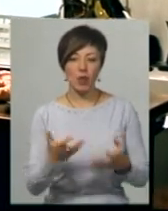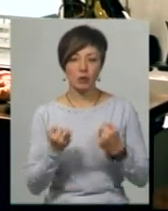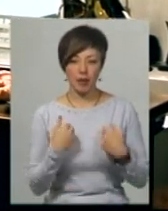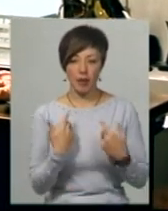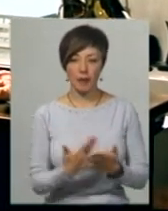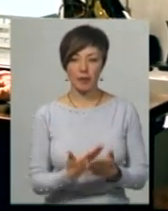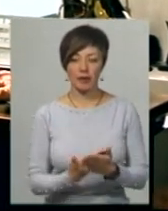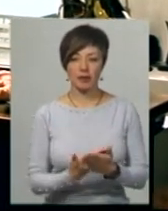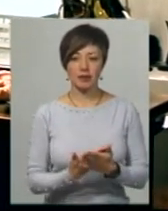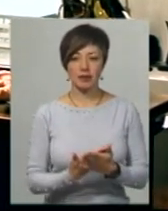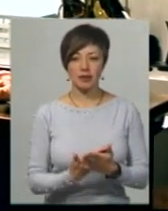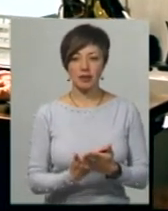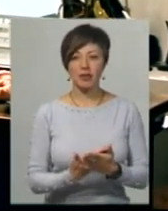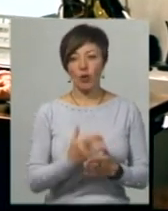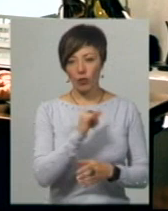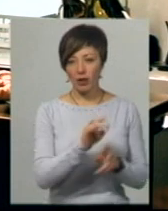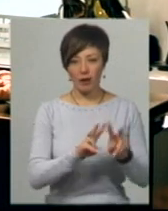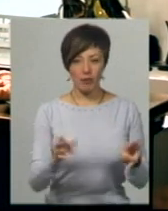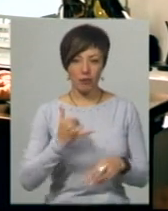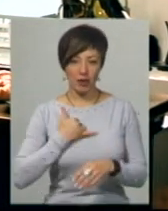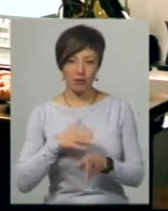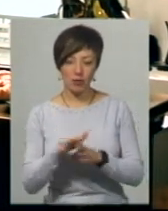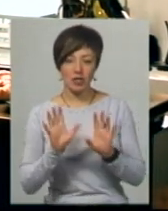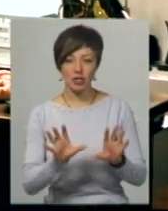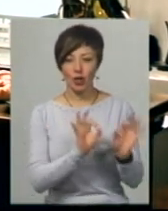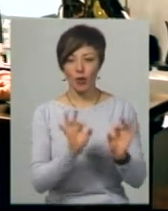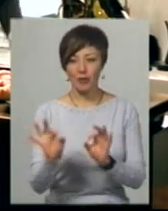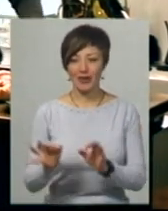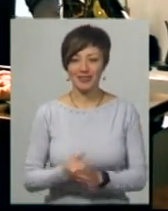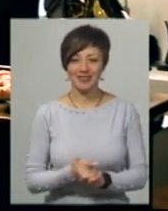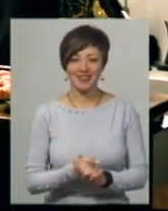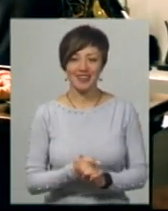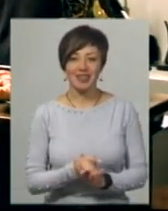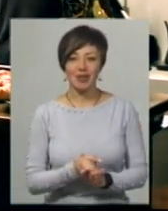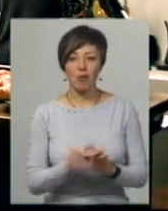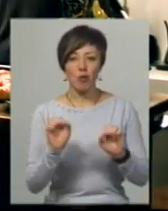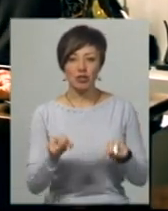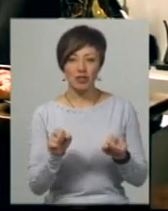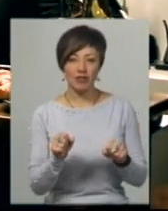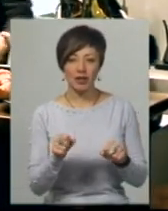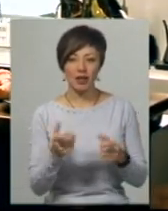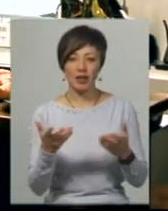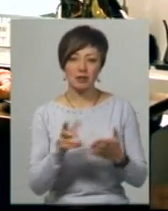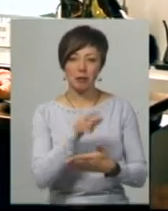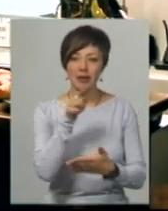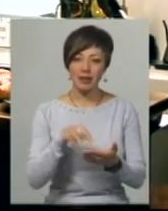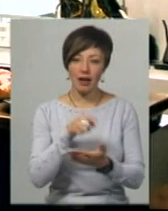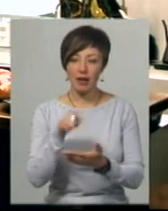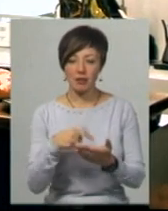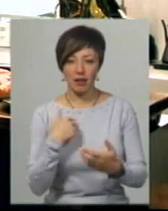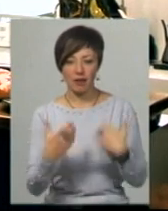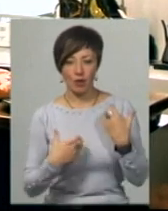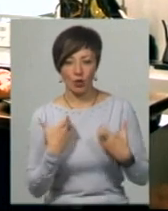що я, наприклад, в нього так само відбувається, в мене, значить все добре. Можливо, навіть неформально якісь задати питання, які